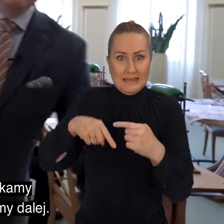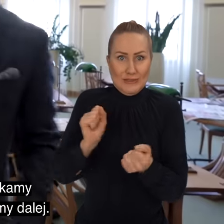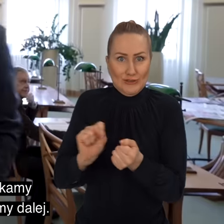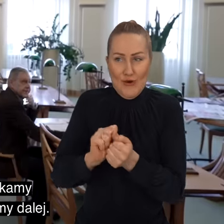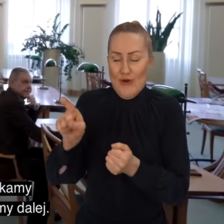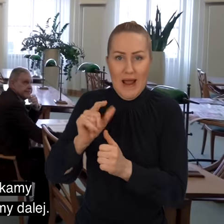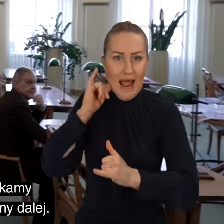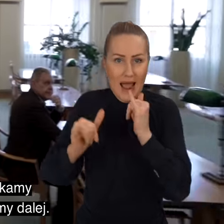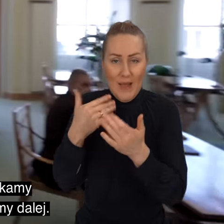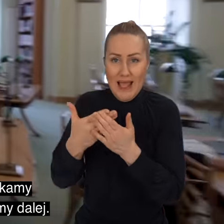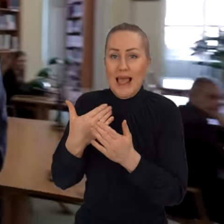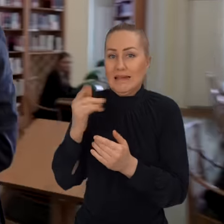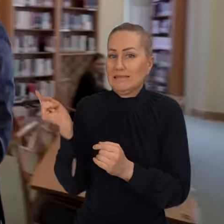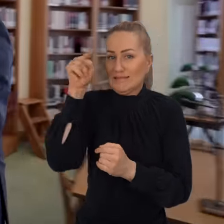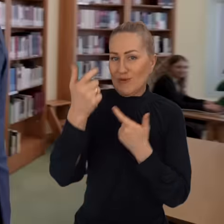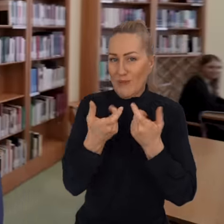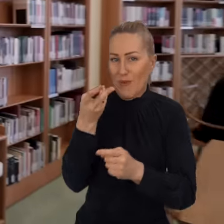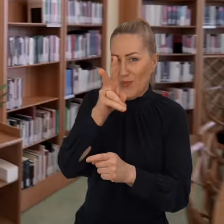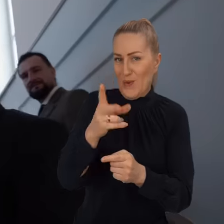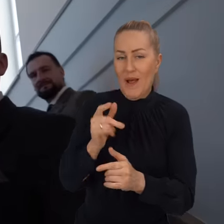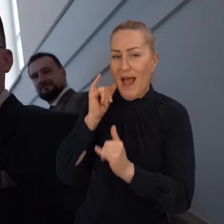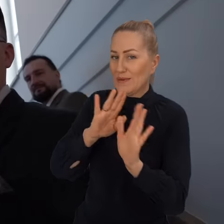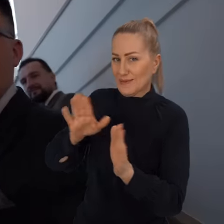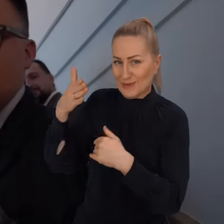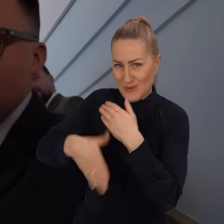naszym nagraniem, przechodzimy dalej. Dziękujemy bardzo.